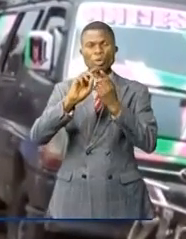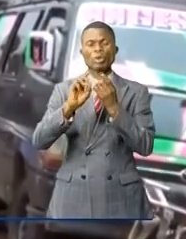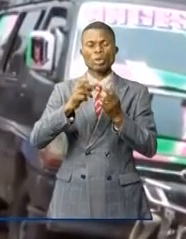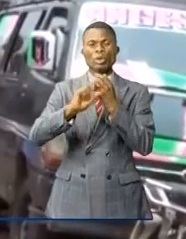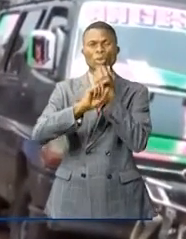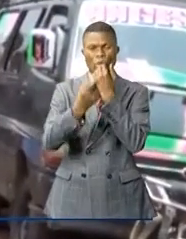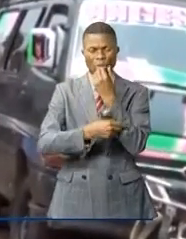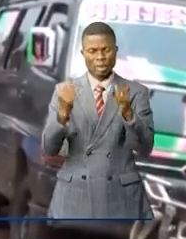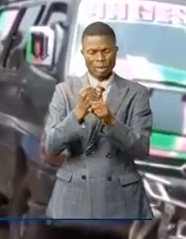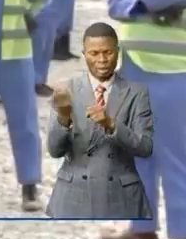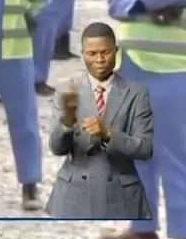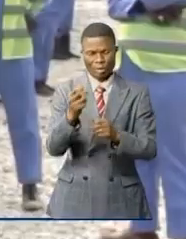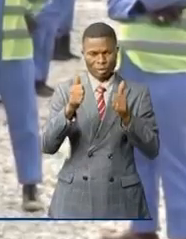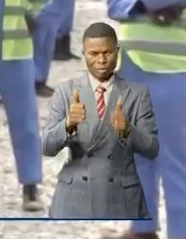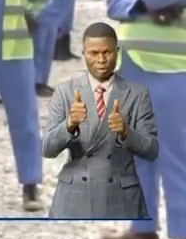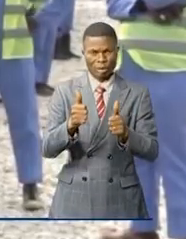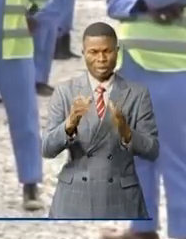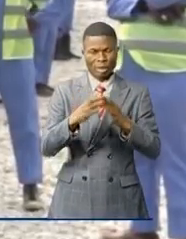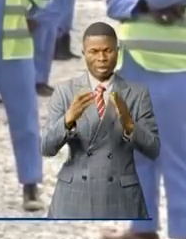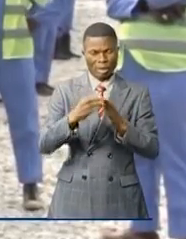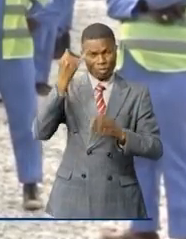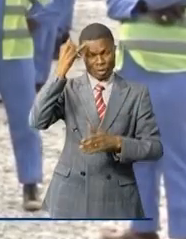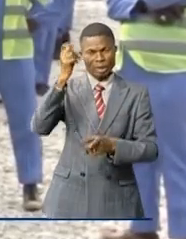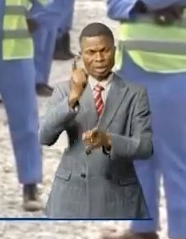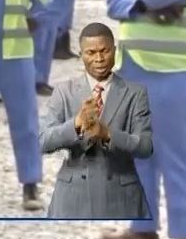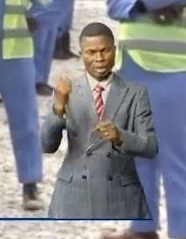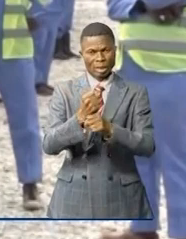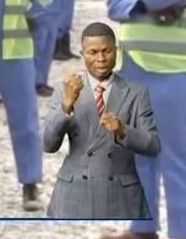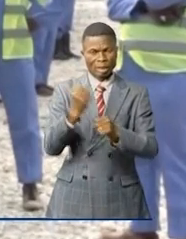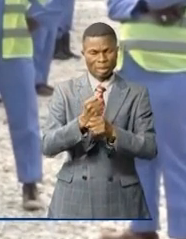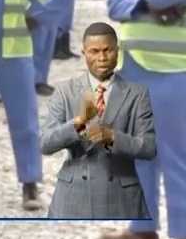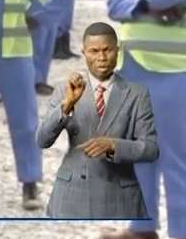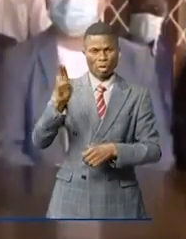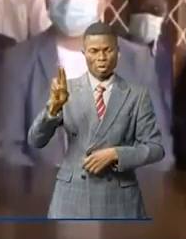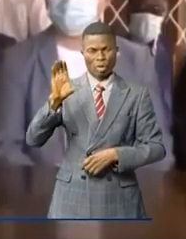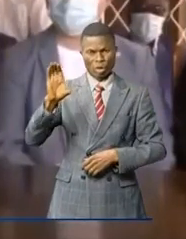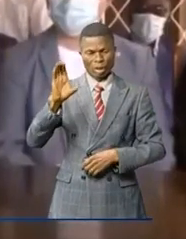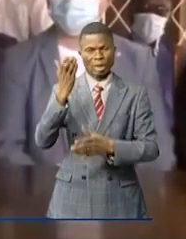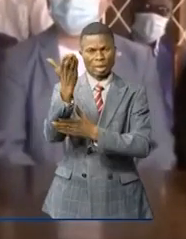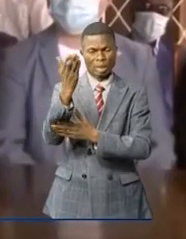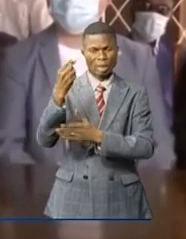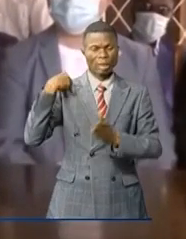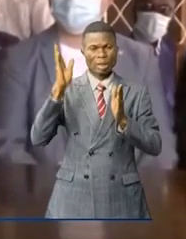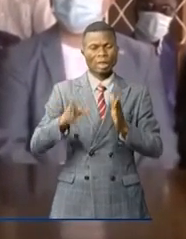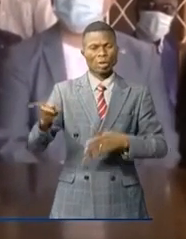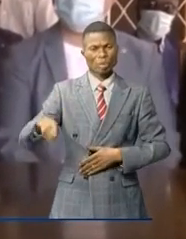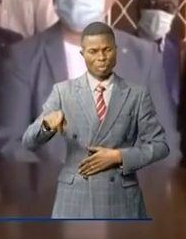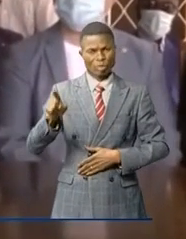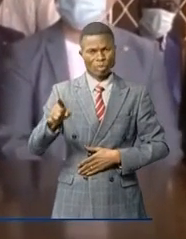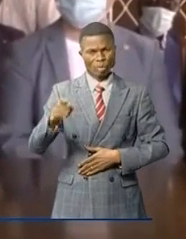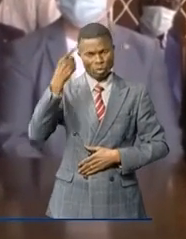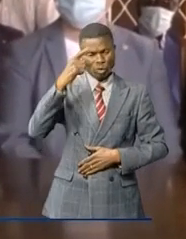'une parfaite collaboration. C'est avec cette précision que les agents des ORC ont plaidé auprès du gouvernement provincial